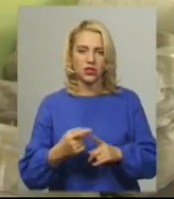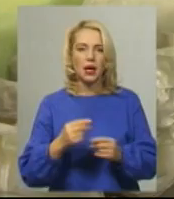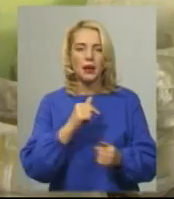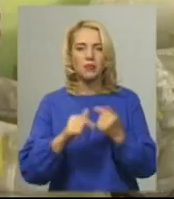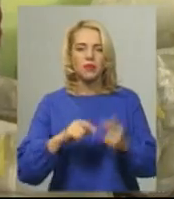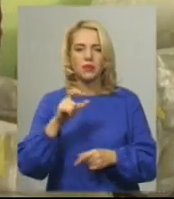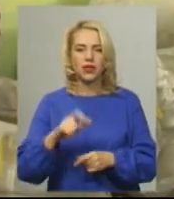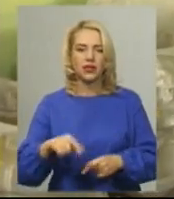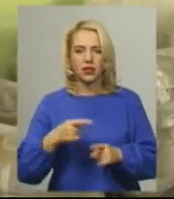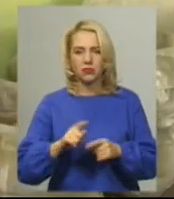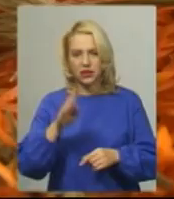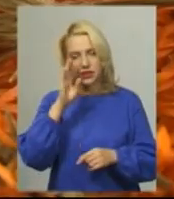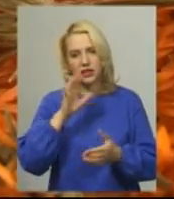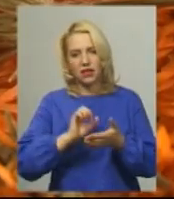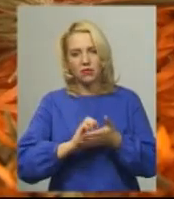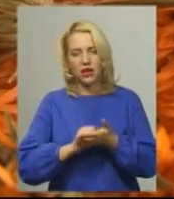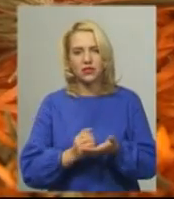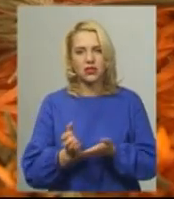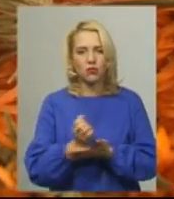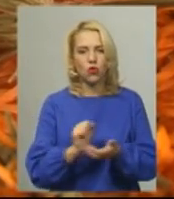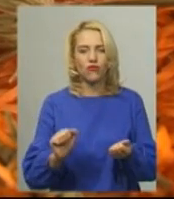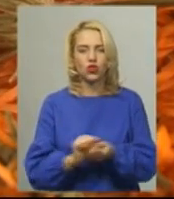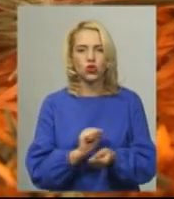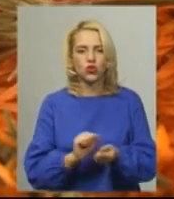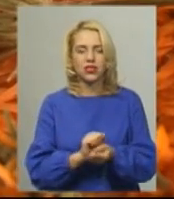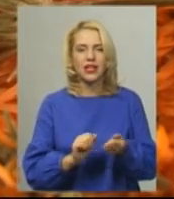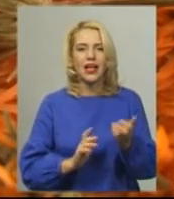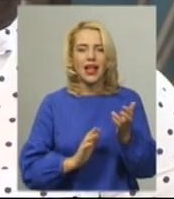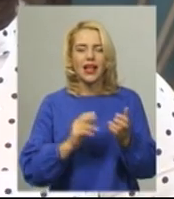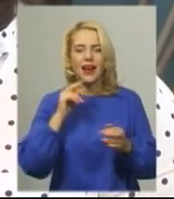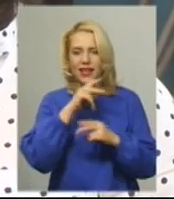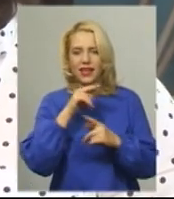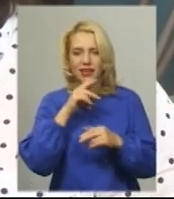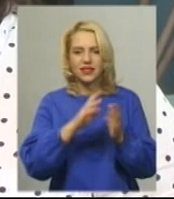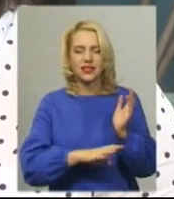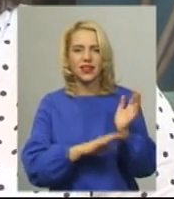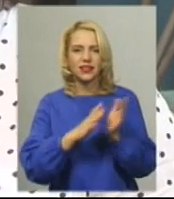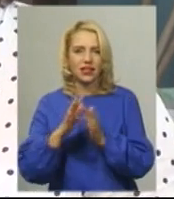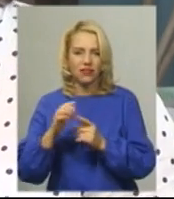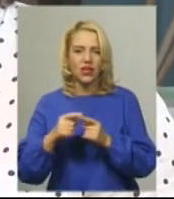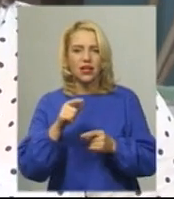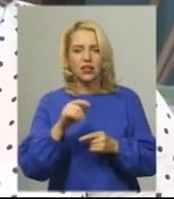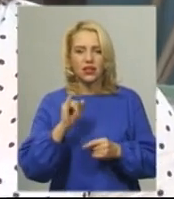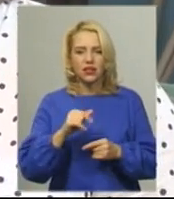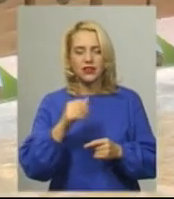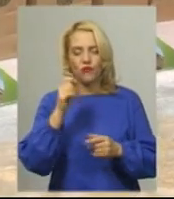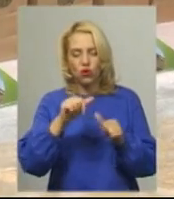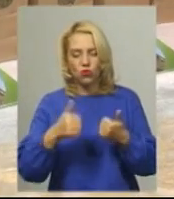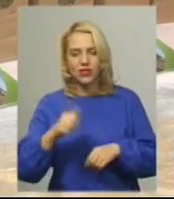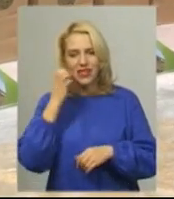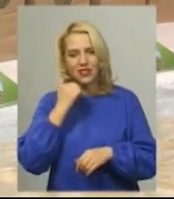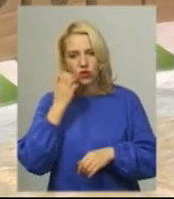– Микола Продивус. Він з родиною займається збором та висушуванням лікарських трав. Його невістка Олена Продивус каже, формуючи її за старовинними рецептами,